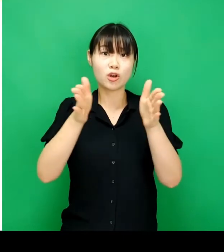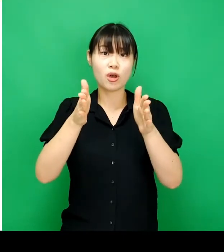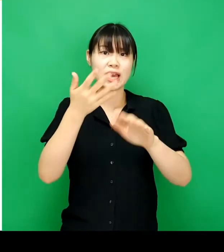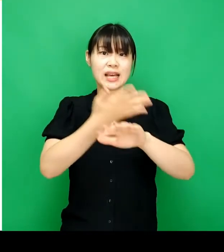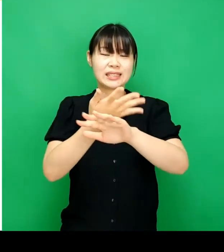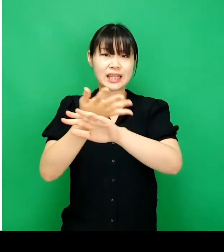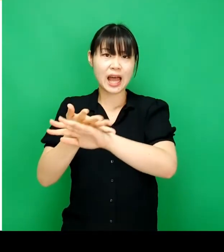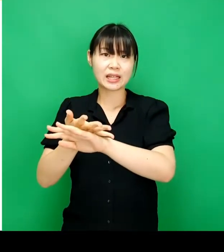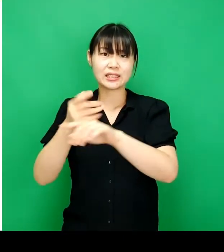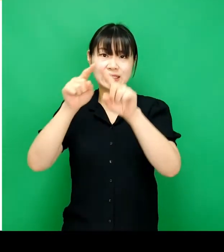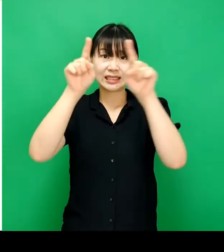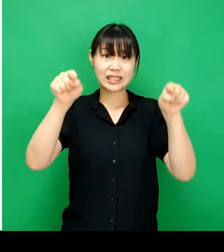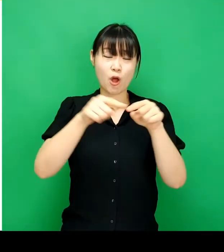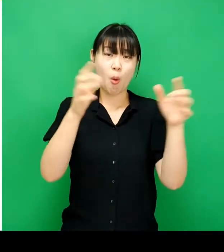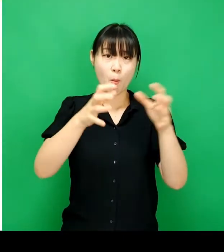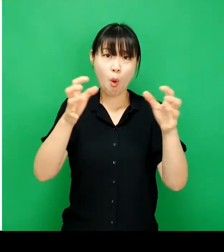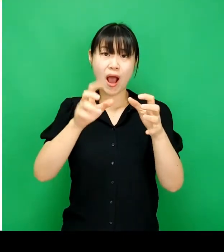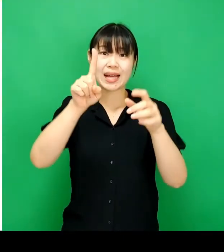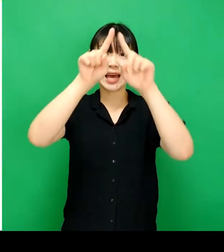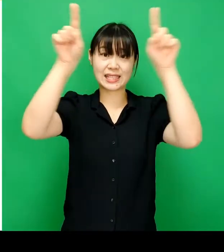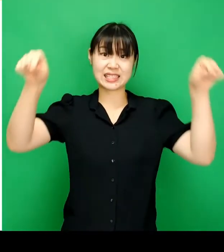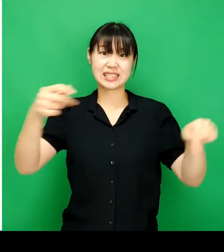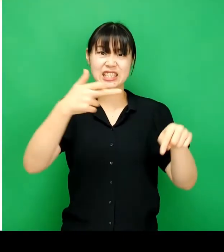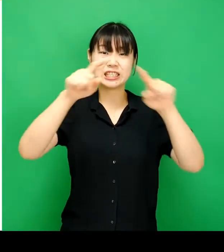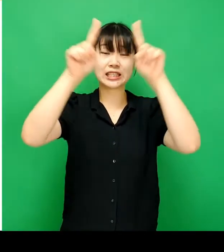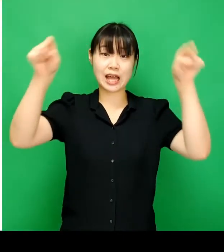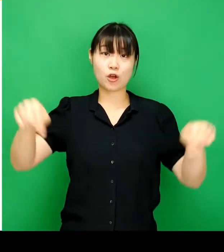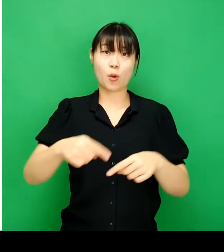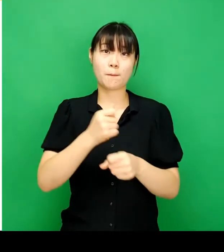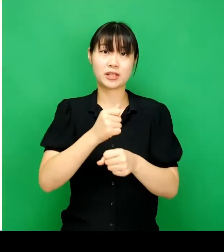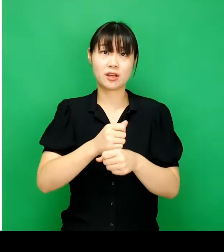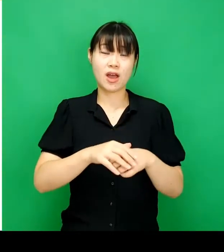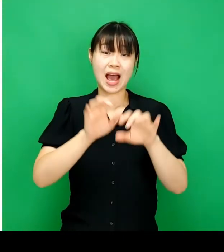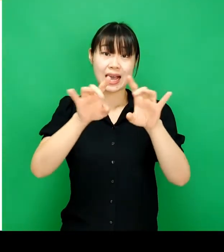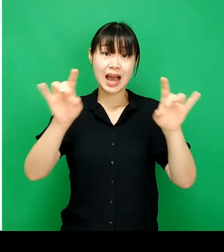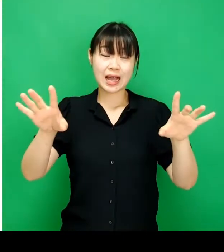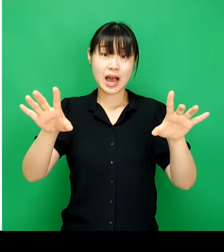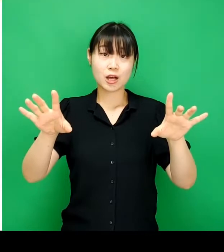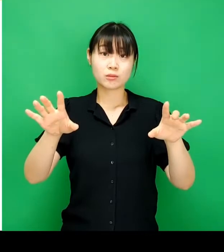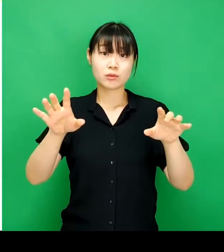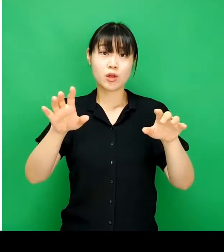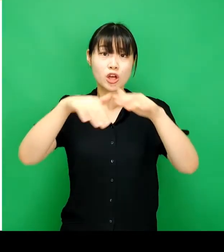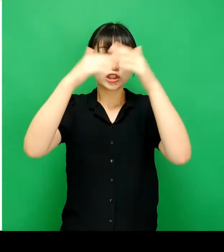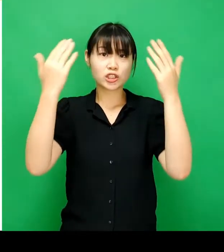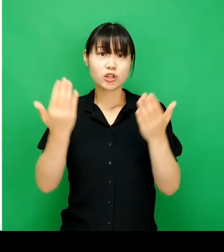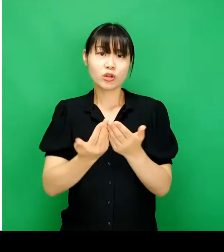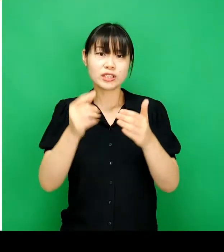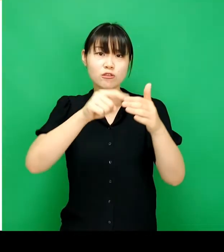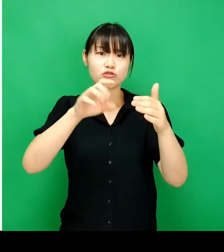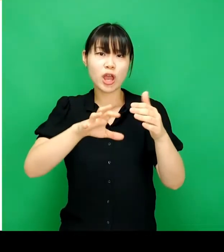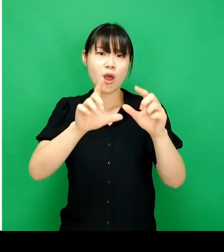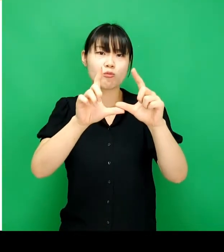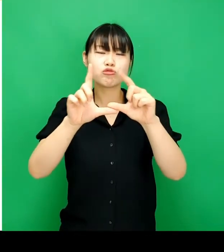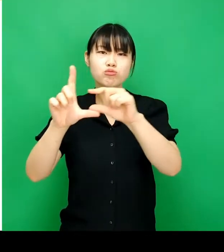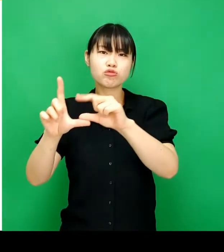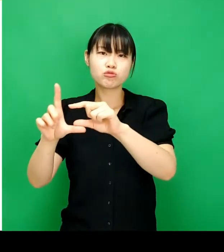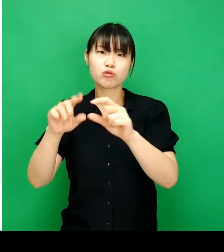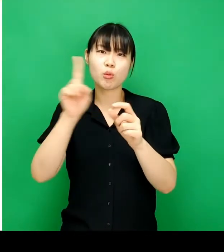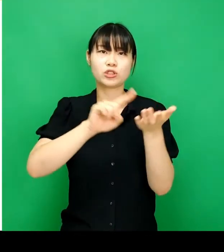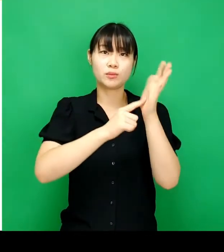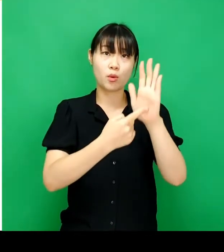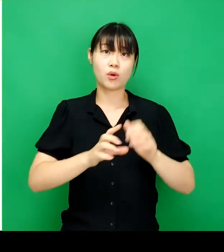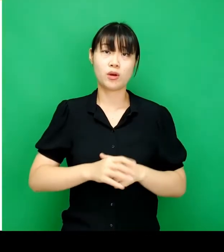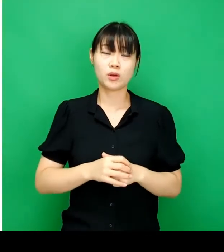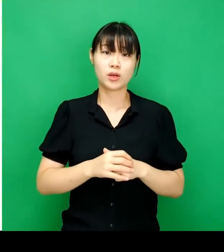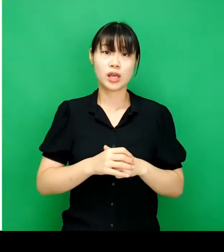직사각형들이 모여 하나의 사각형을 이루는 차트입니다. 각 부분이 전체에서 얼마나 차지하는지를 보여줍니다.